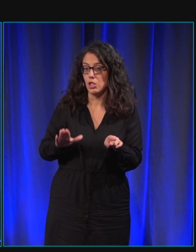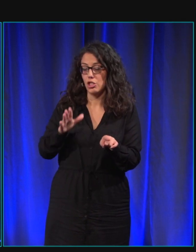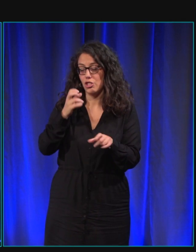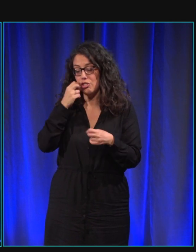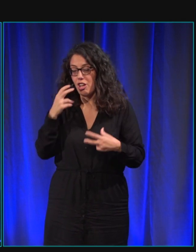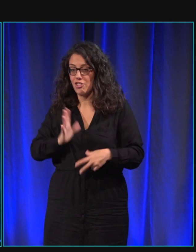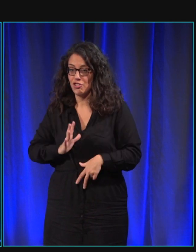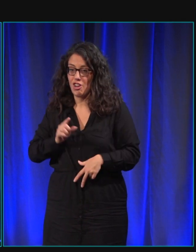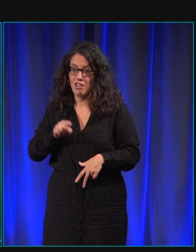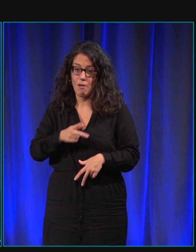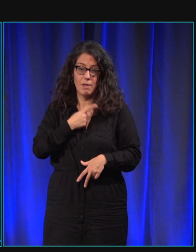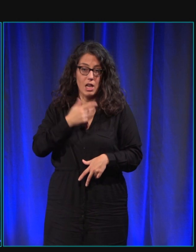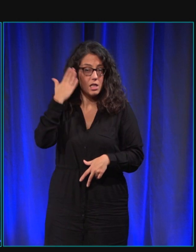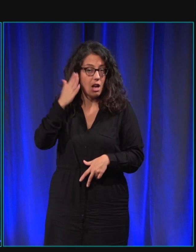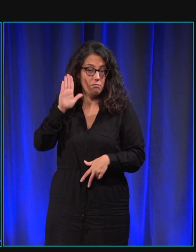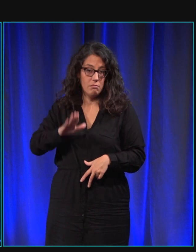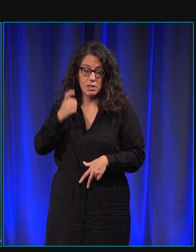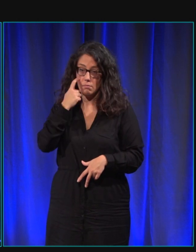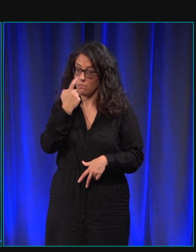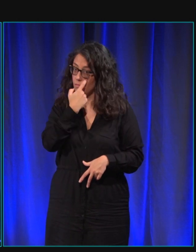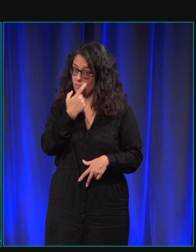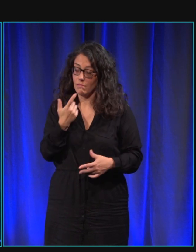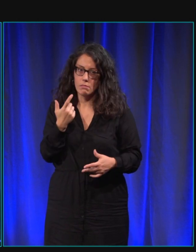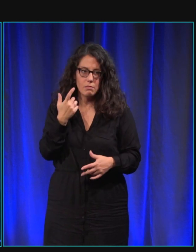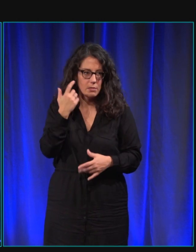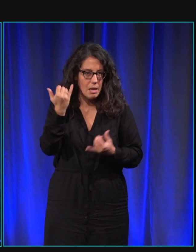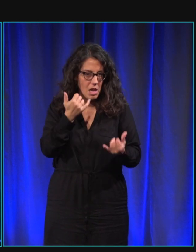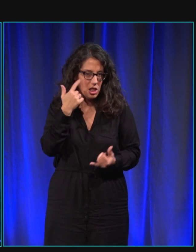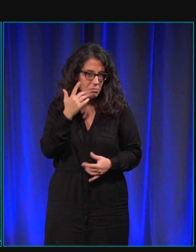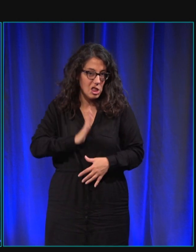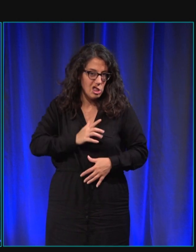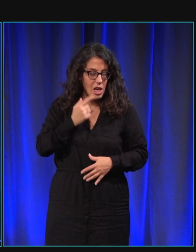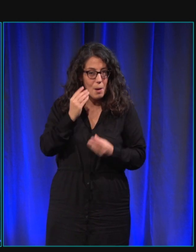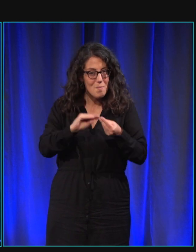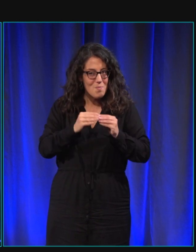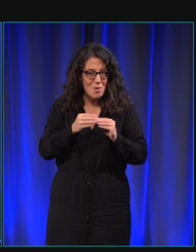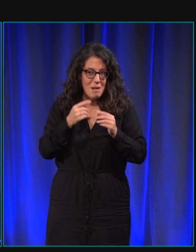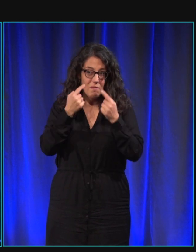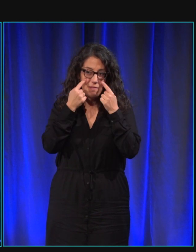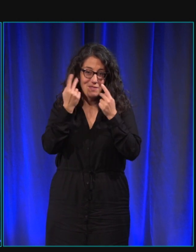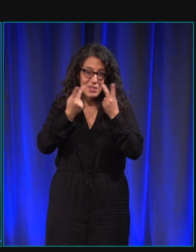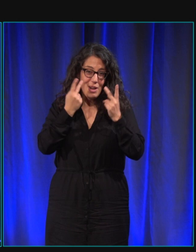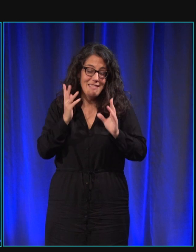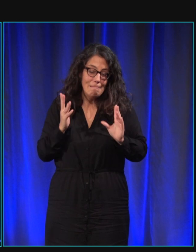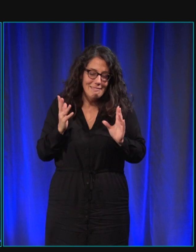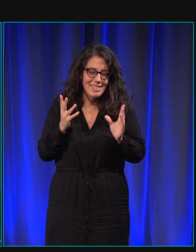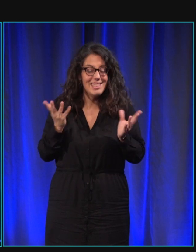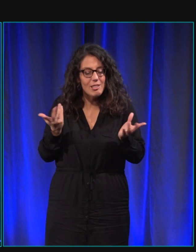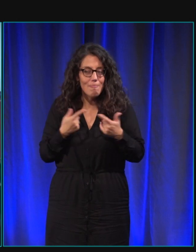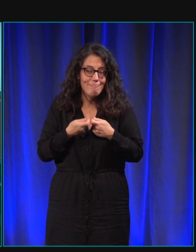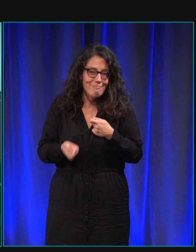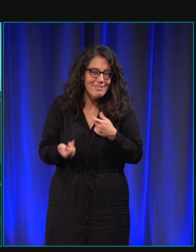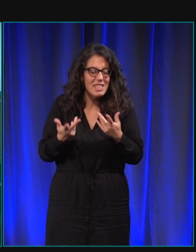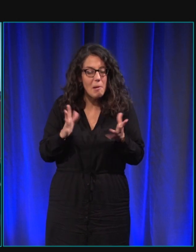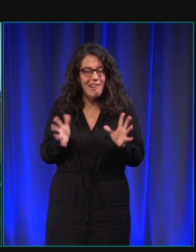donc et on a une étude parce qu'effectivement si le chien a des problèmes visuels ça serait peut-être pas bien ça